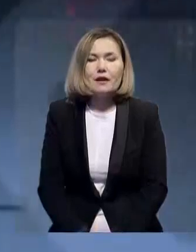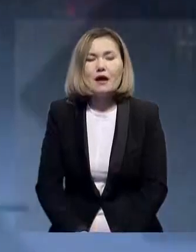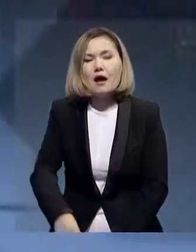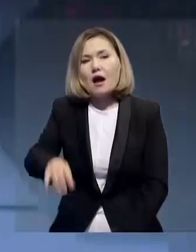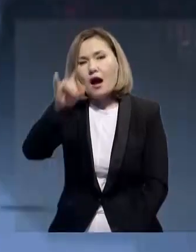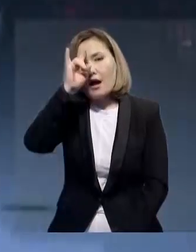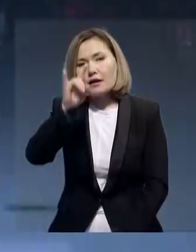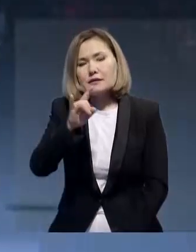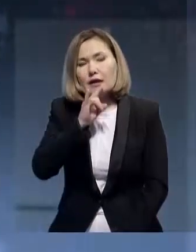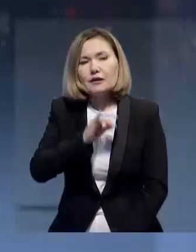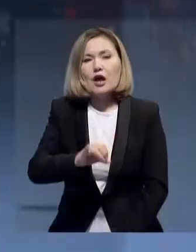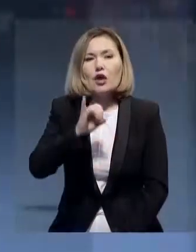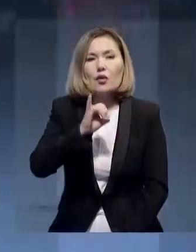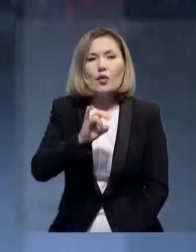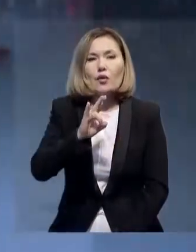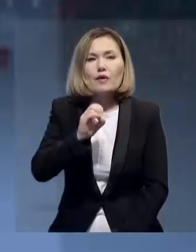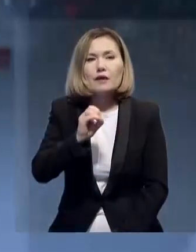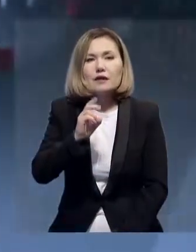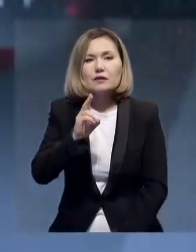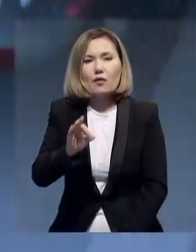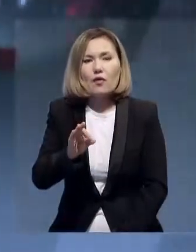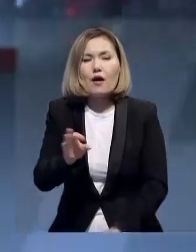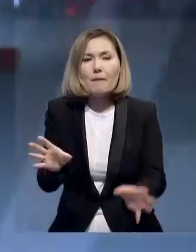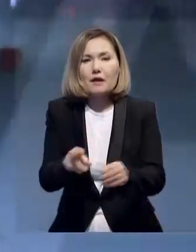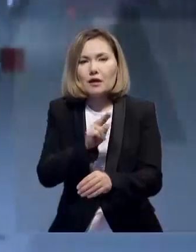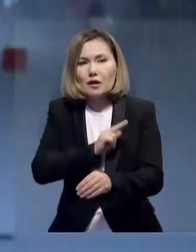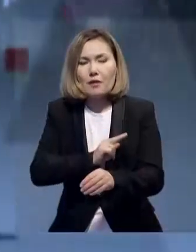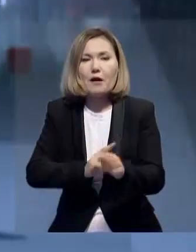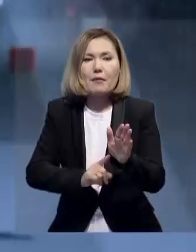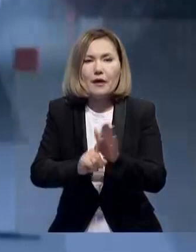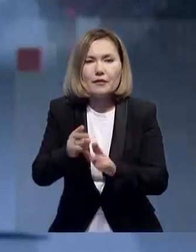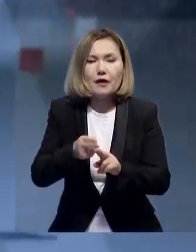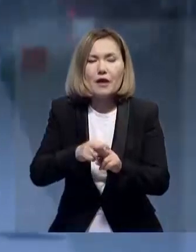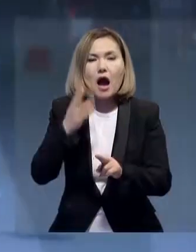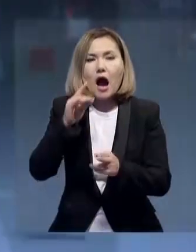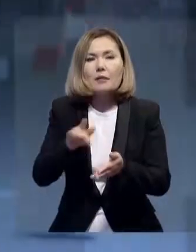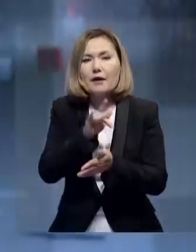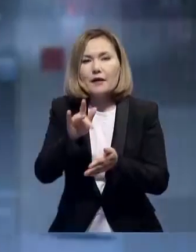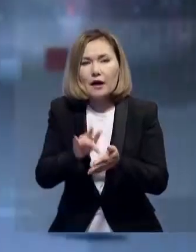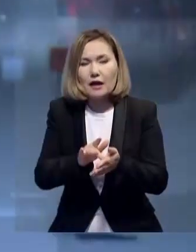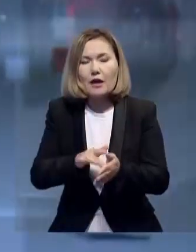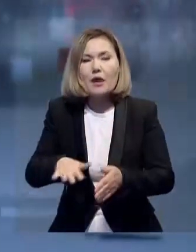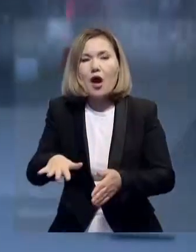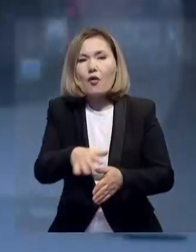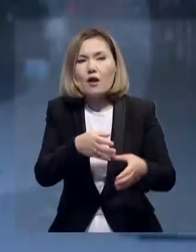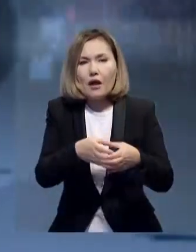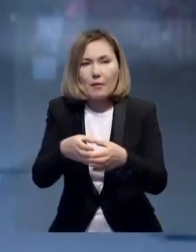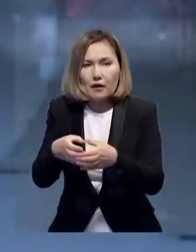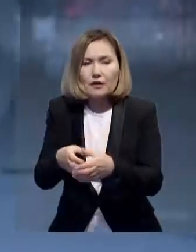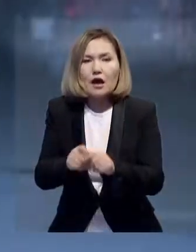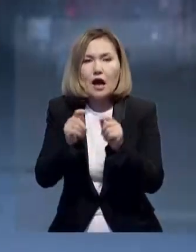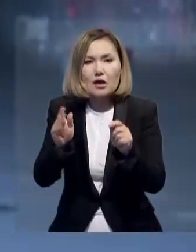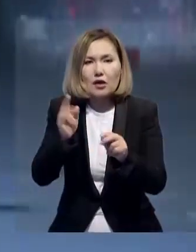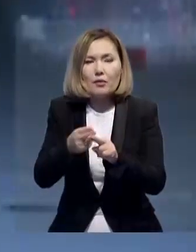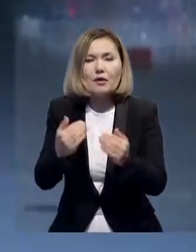Қазақстан мен Юниусқа өзіра қарып қатынасыға қарқын қосат бұған дәлел таяуда Алмат қаласында өңірлік көп салалы кенгісе құрлады.